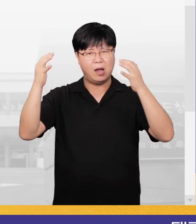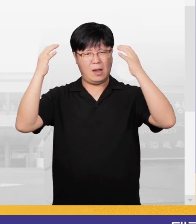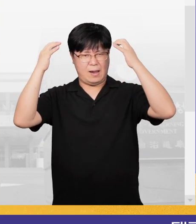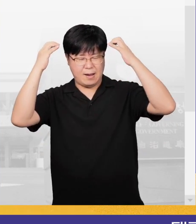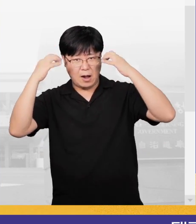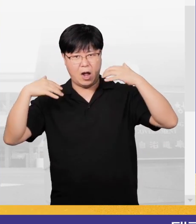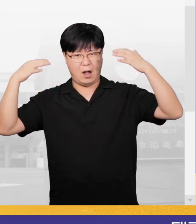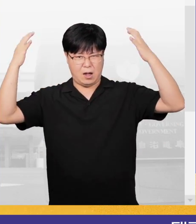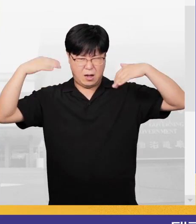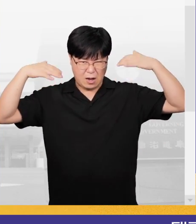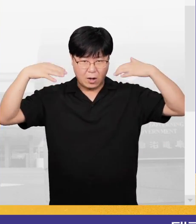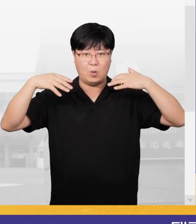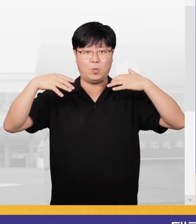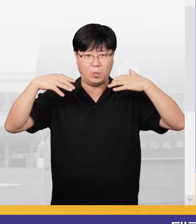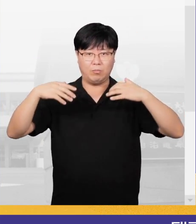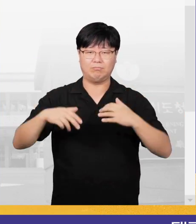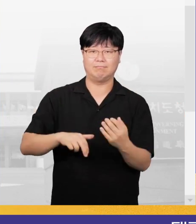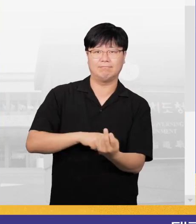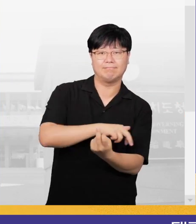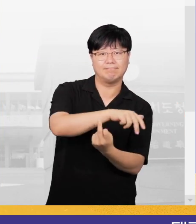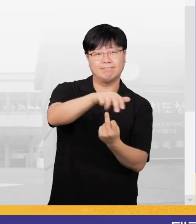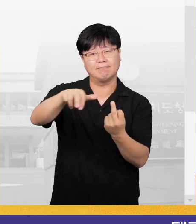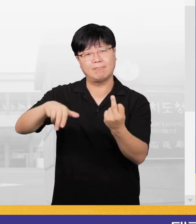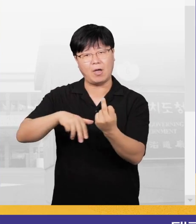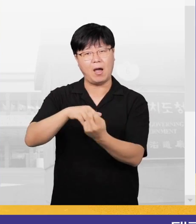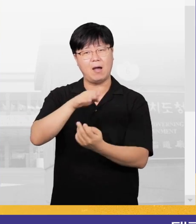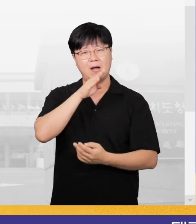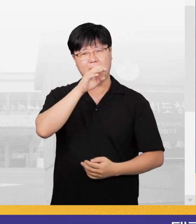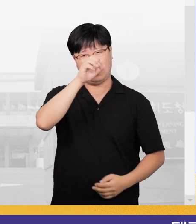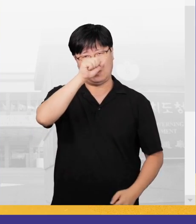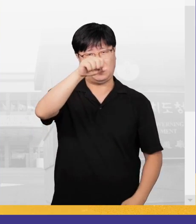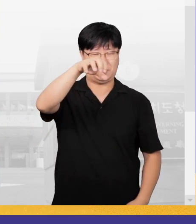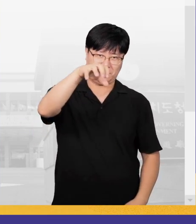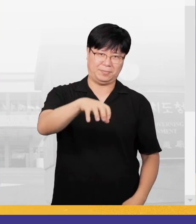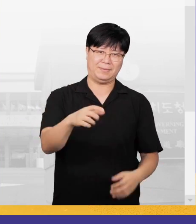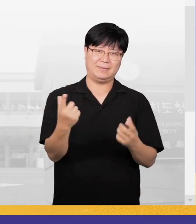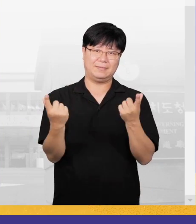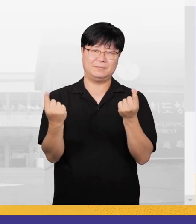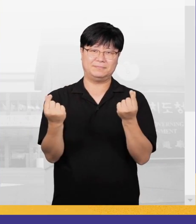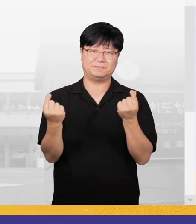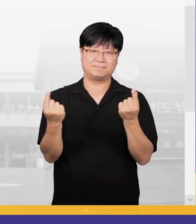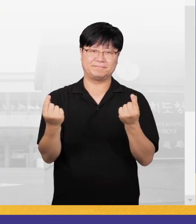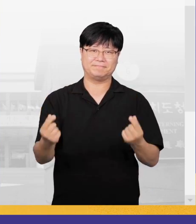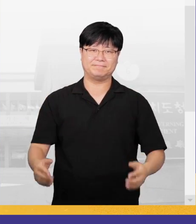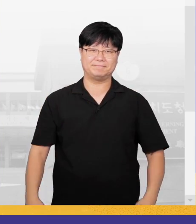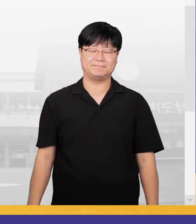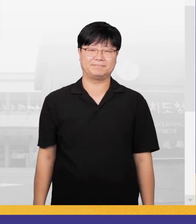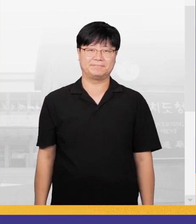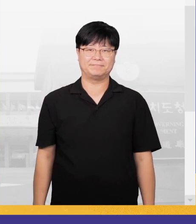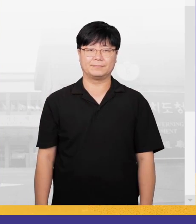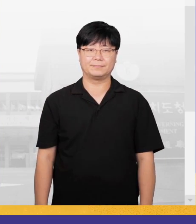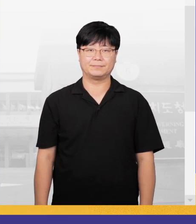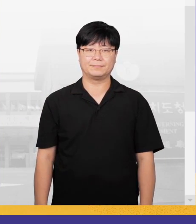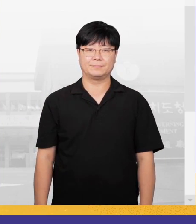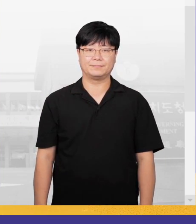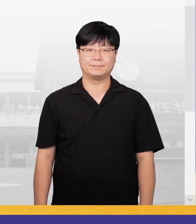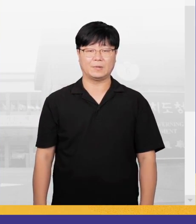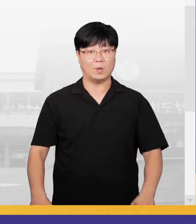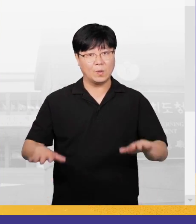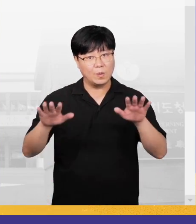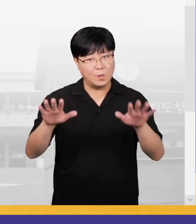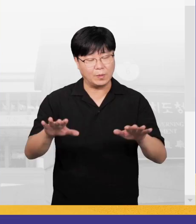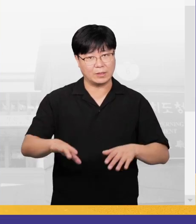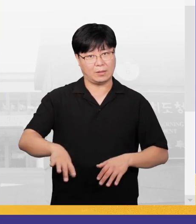이렇게 덥고 이런 한여름에도 트레킹에게 아주 좋은 그런 장소인 것 같습니다.